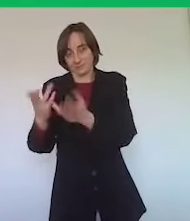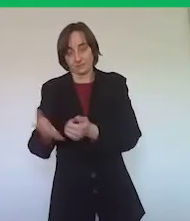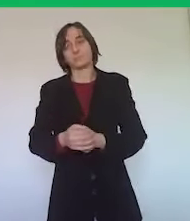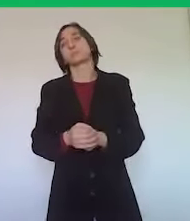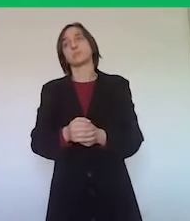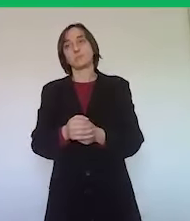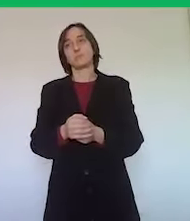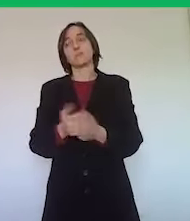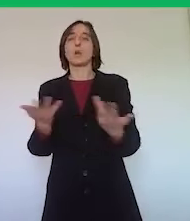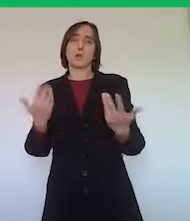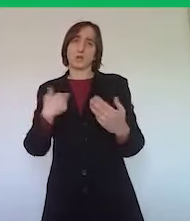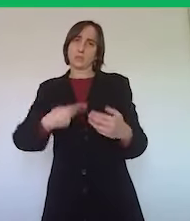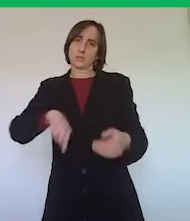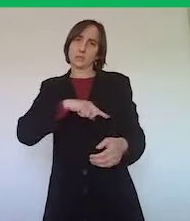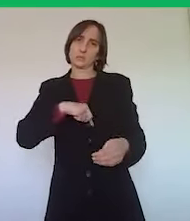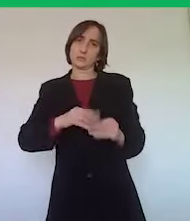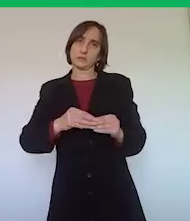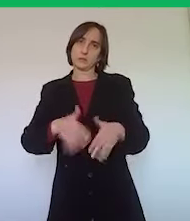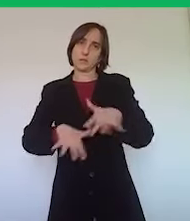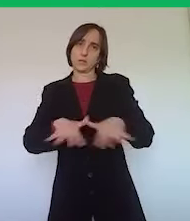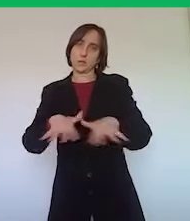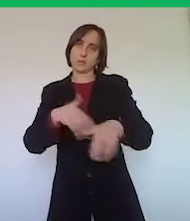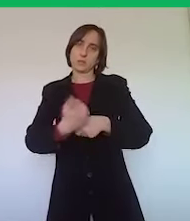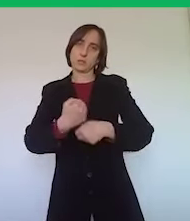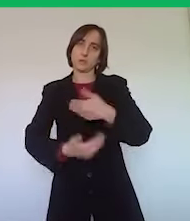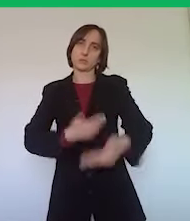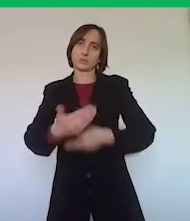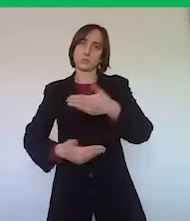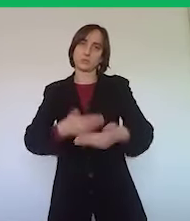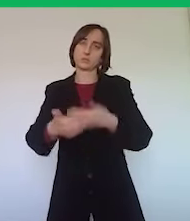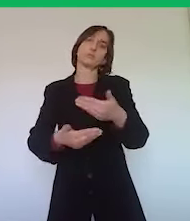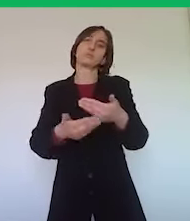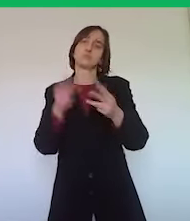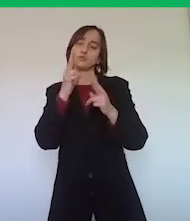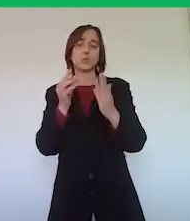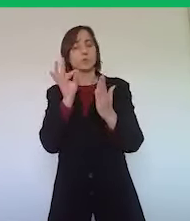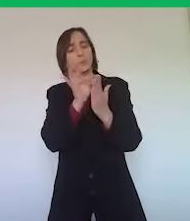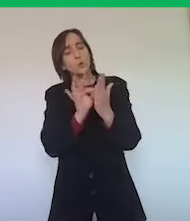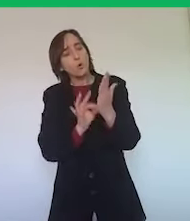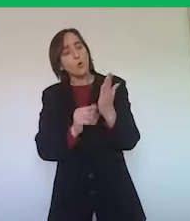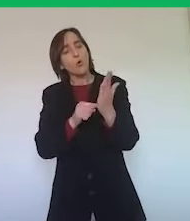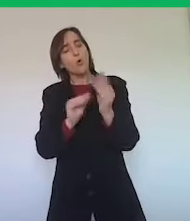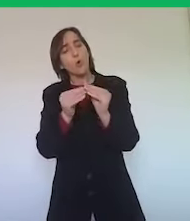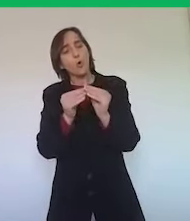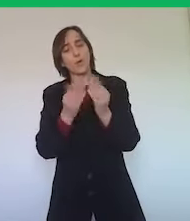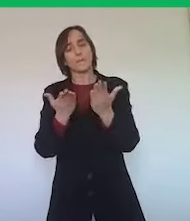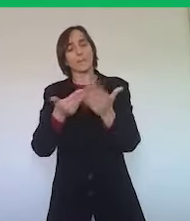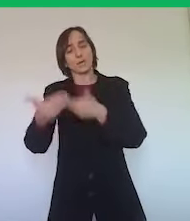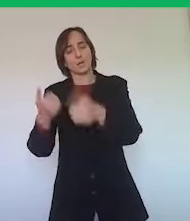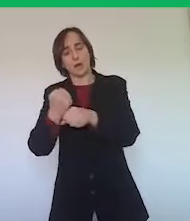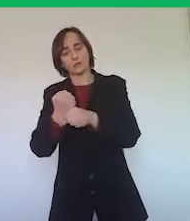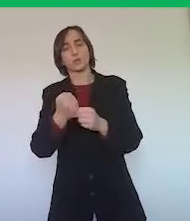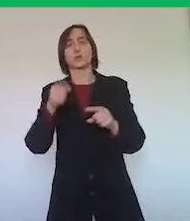questo ovviamente ci stiamo già lavorando per predisporre una serie di protocolli e di dispositivi di